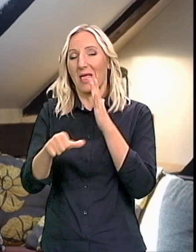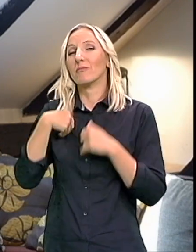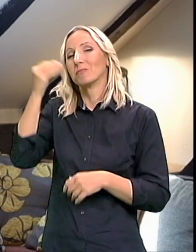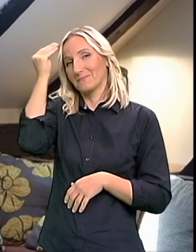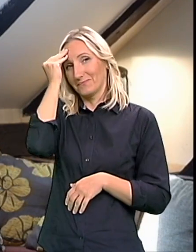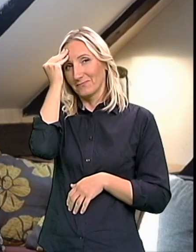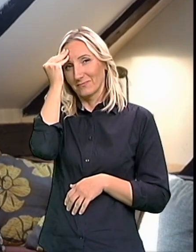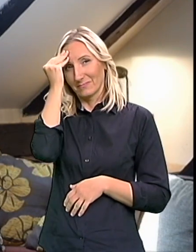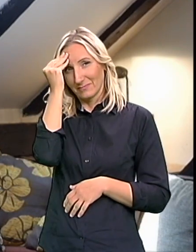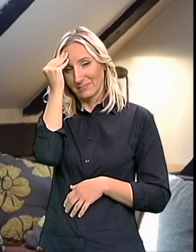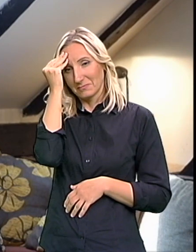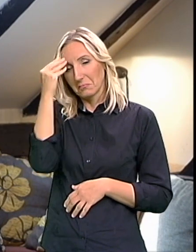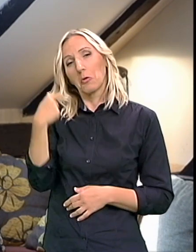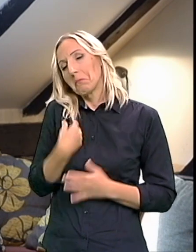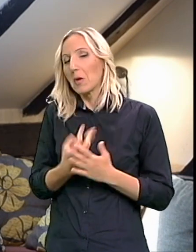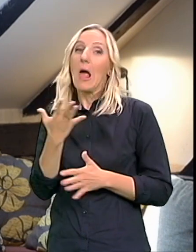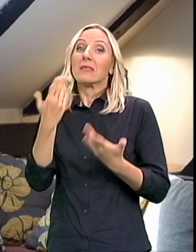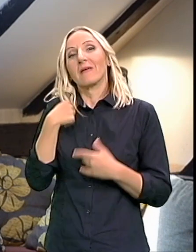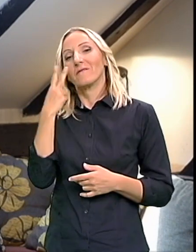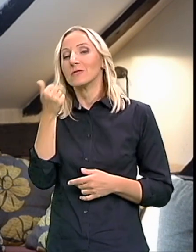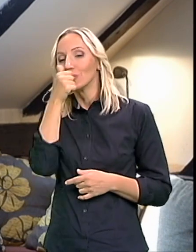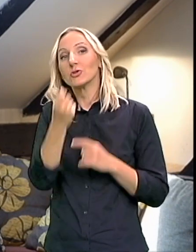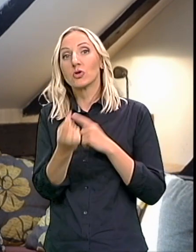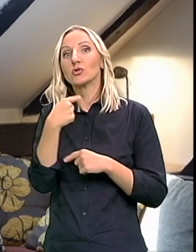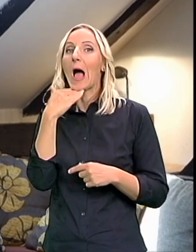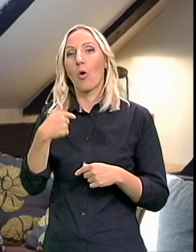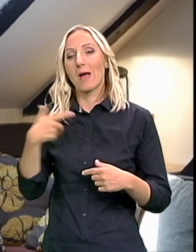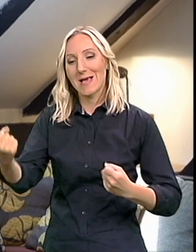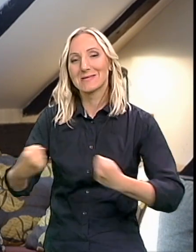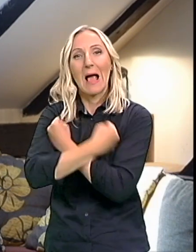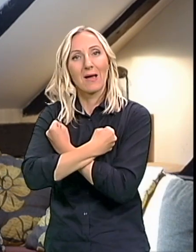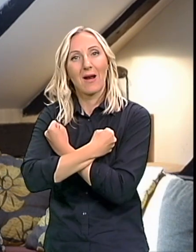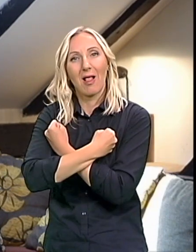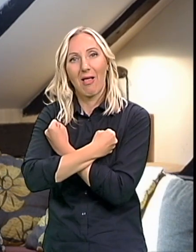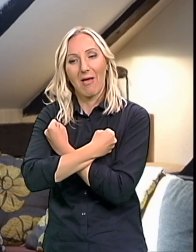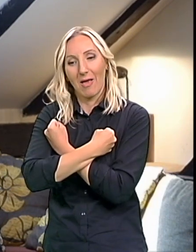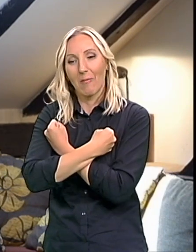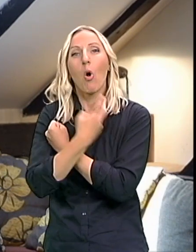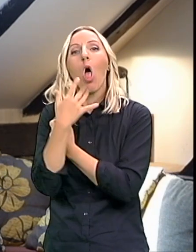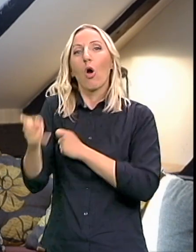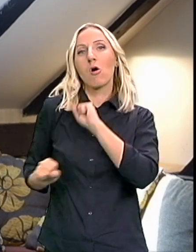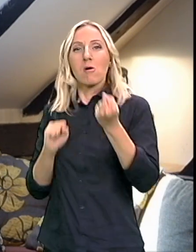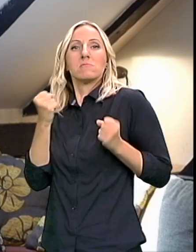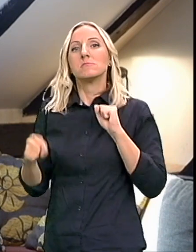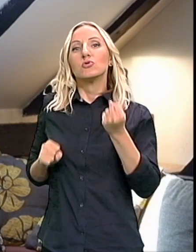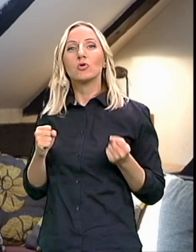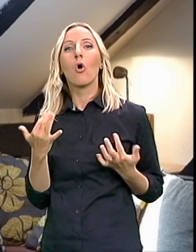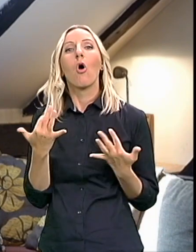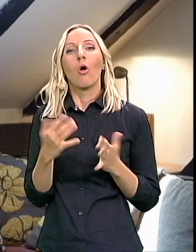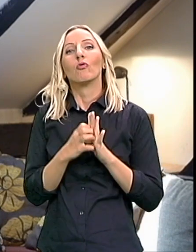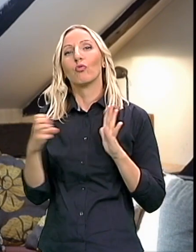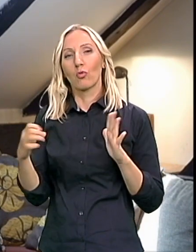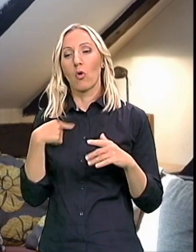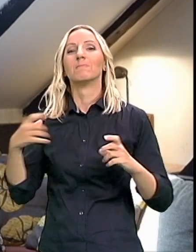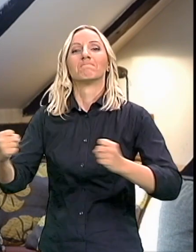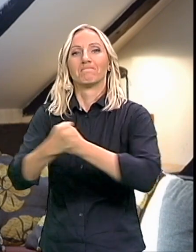Meni prođe kroz lalu Spontano Ajde da vidim šta će da vude Ko ja njega Uzmem u moje ruke Dokle će on to moći Da se otima Ja